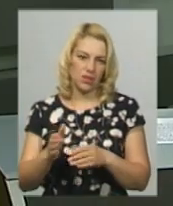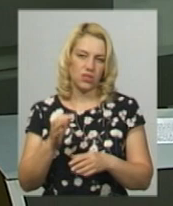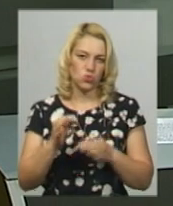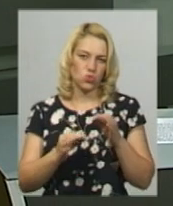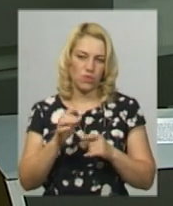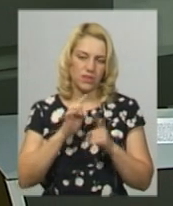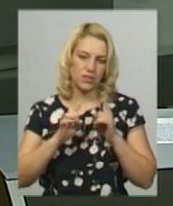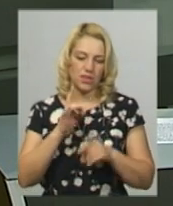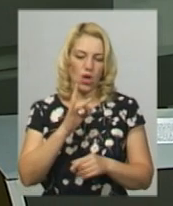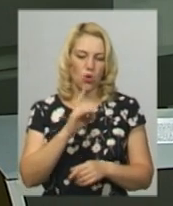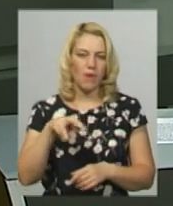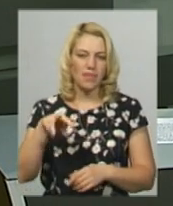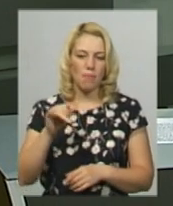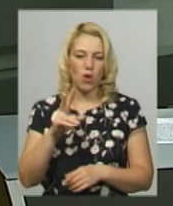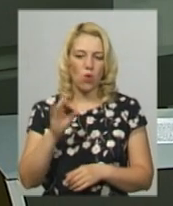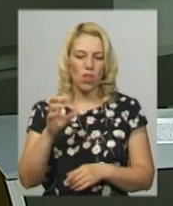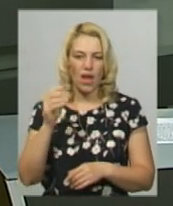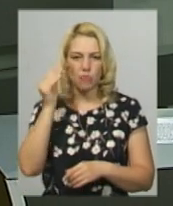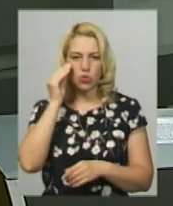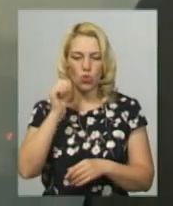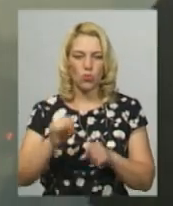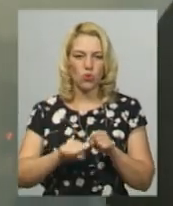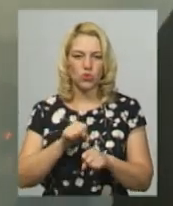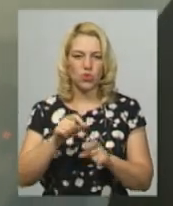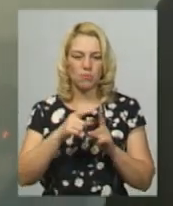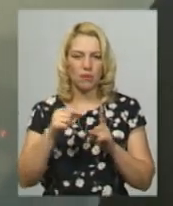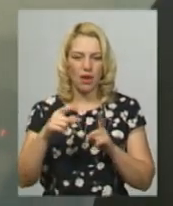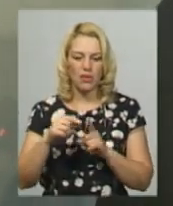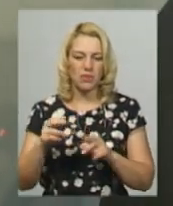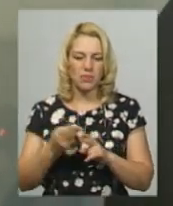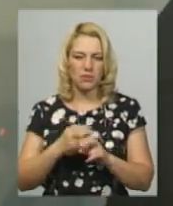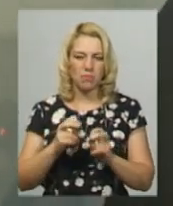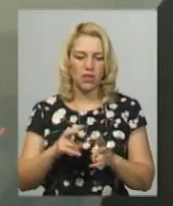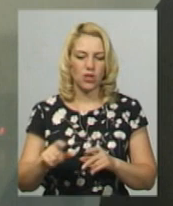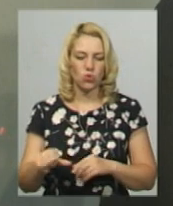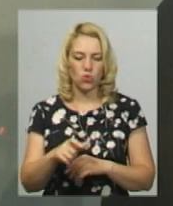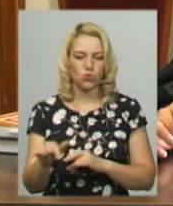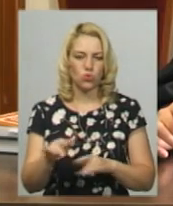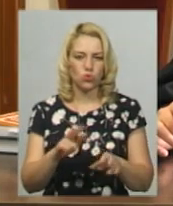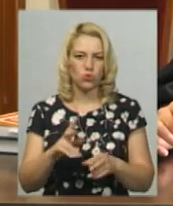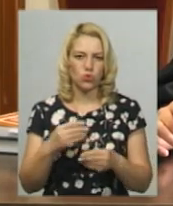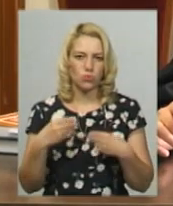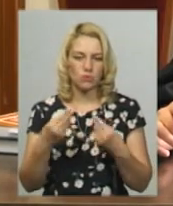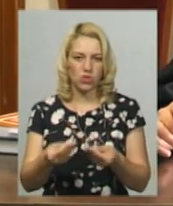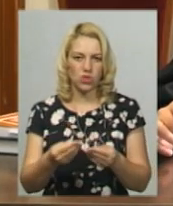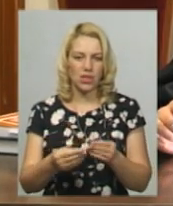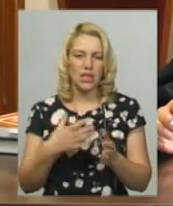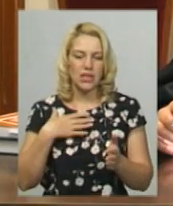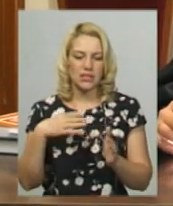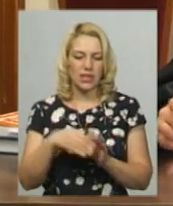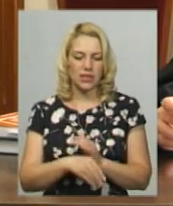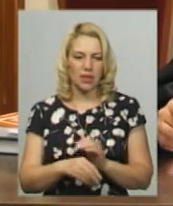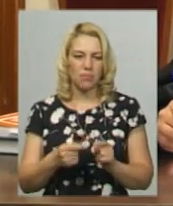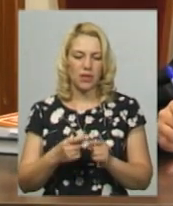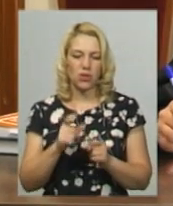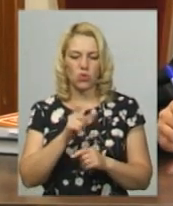Романа Миколаєва підозрюють у порушенні правил безпеки дорожнього руху, що спричинило загибель кількох людей. Аварія, нагадаю,